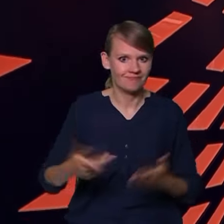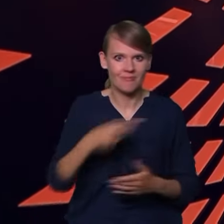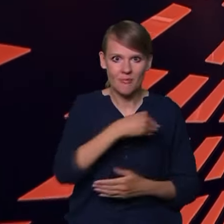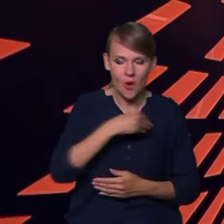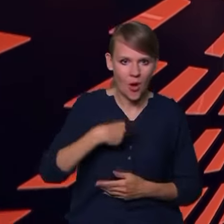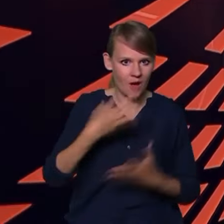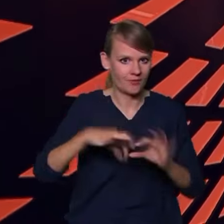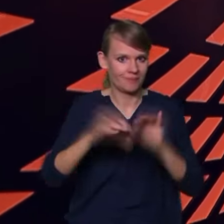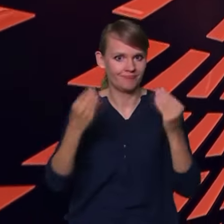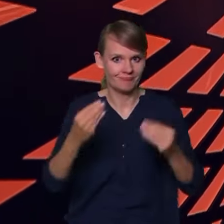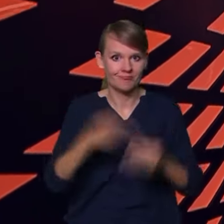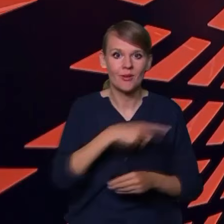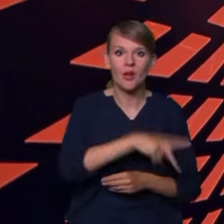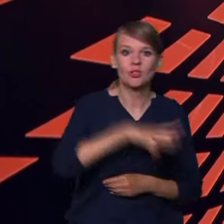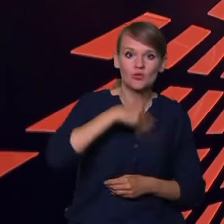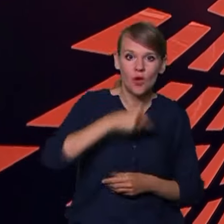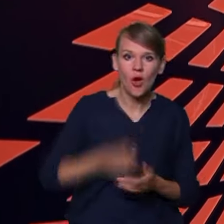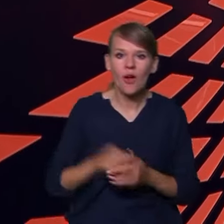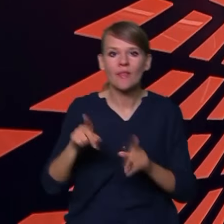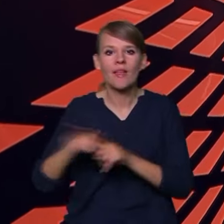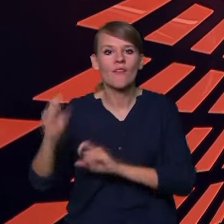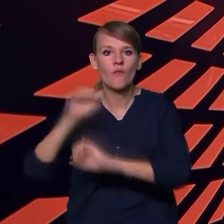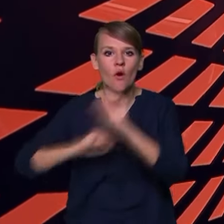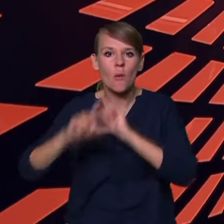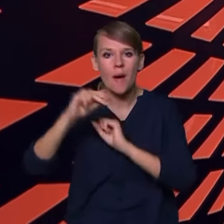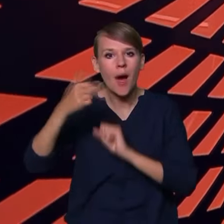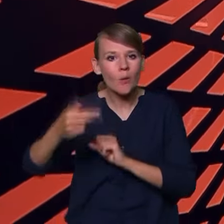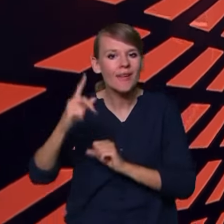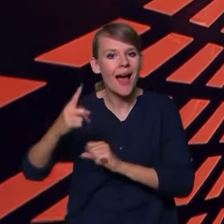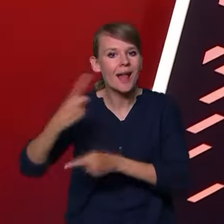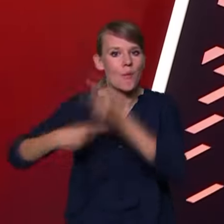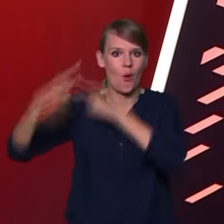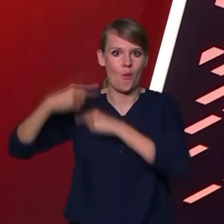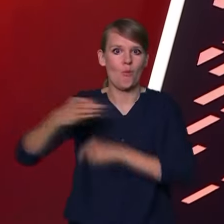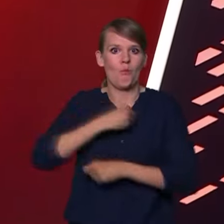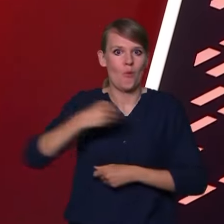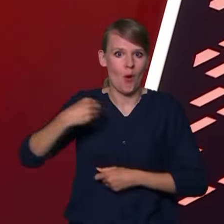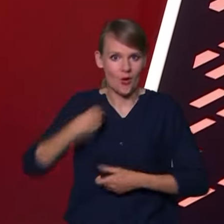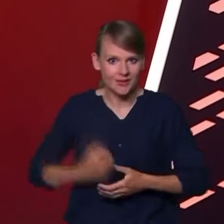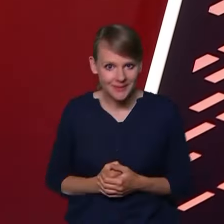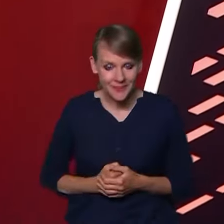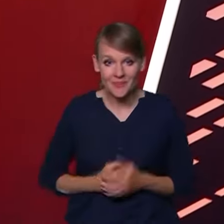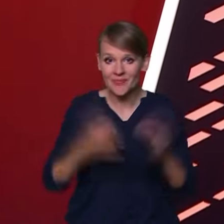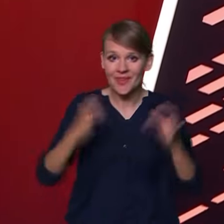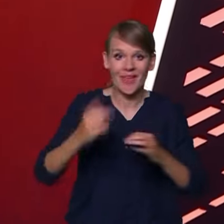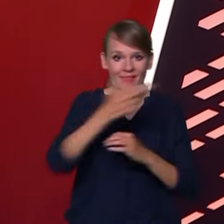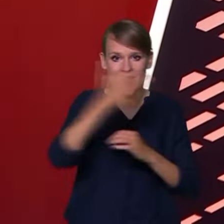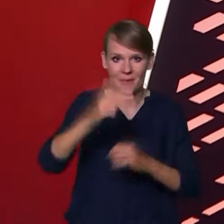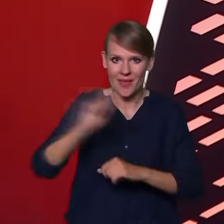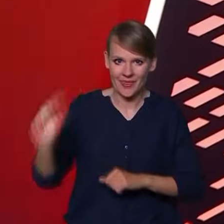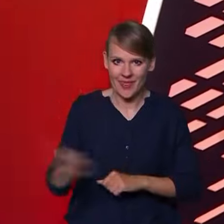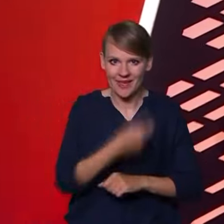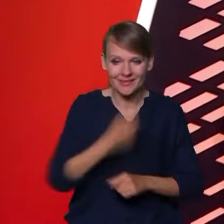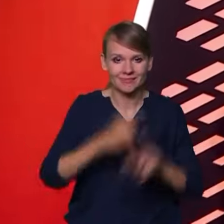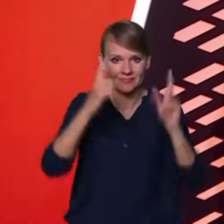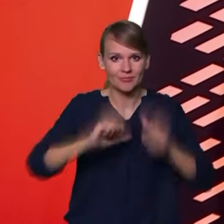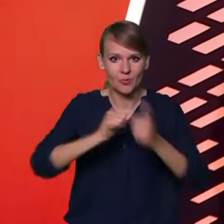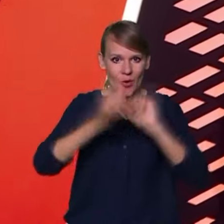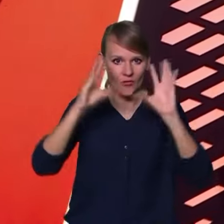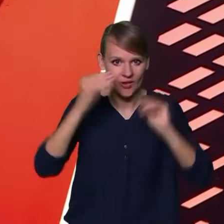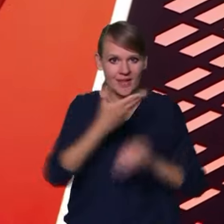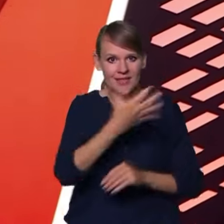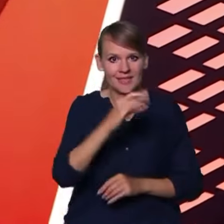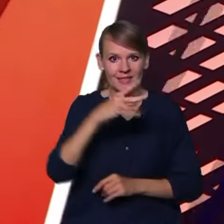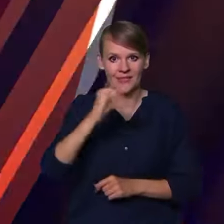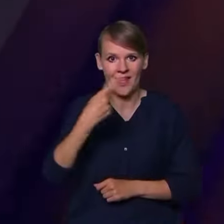połowie nasza Jasmine Paolini, Włoszka mająca polskie korzenie. Od tenisa rozpoczniemy sportowy wieczór. Sylwia Dekiert, zapraszam.